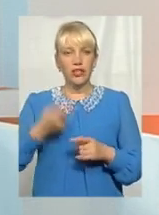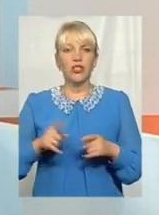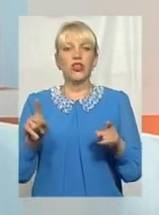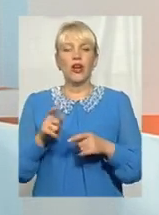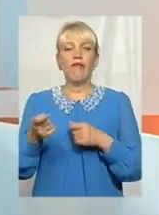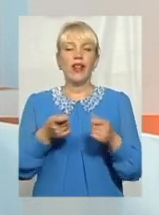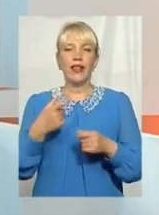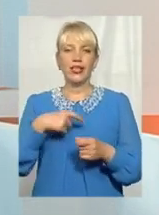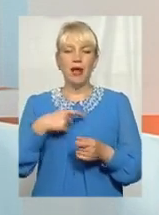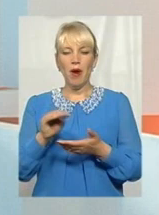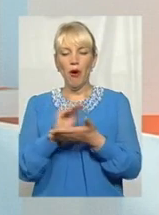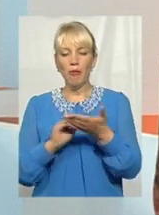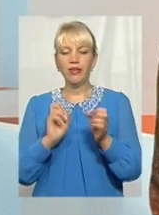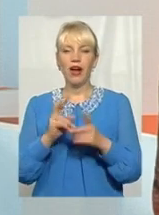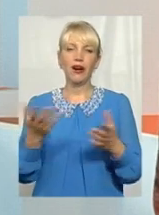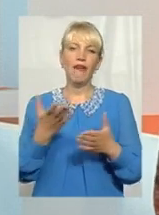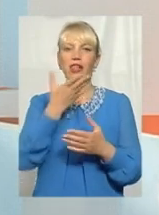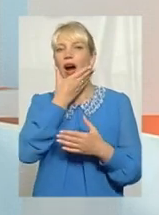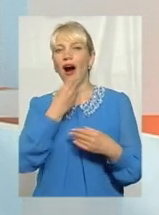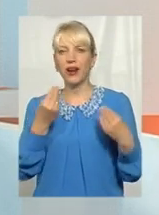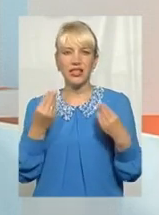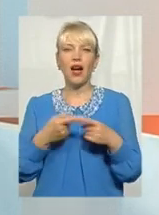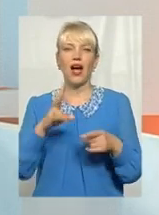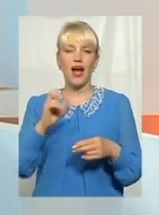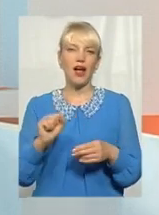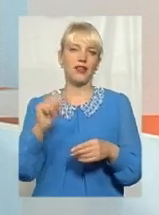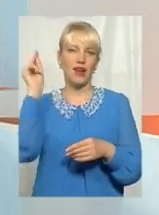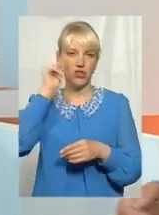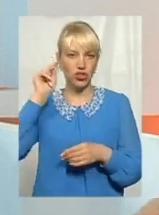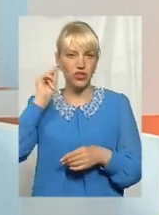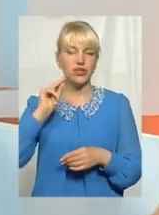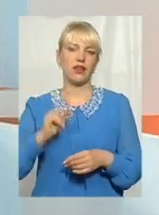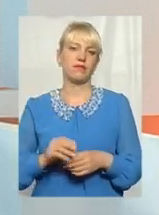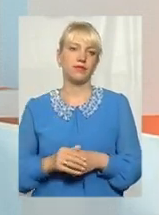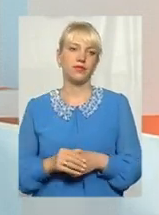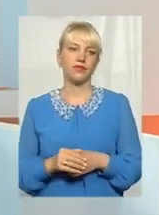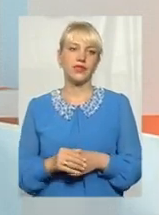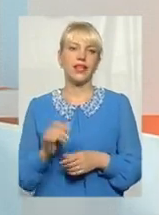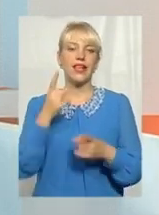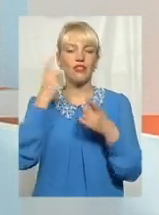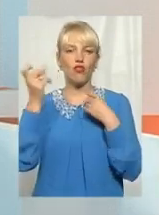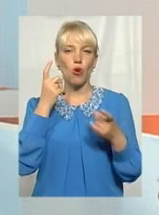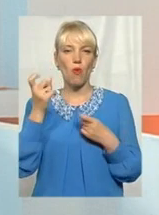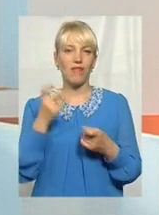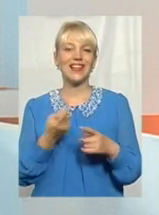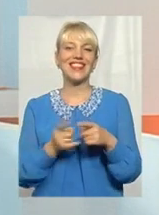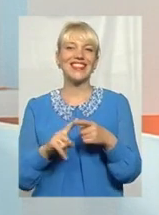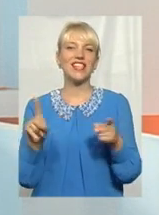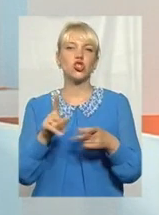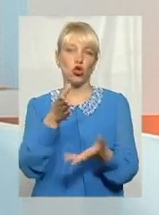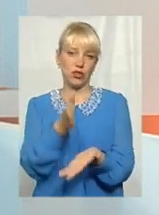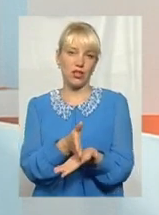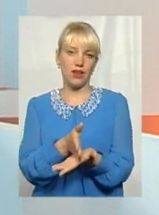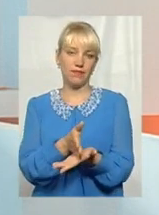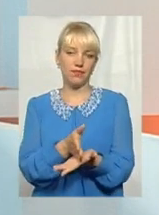влада себе описує тільки, яка вона гарна, а навчитися інформувати те, що є,